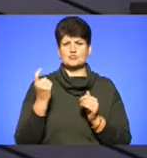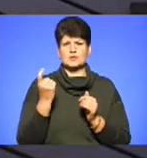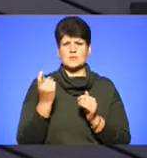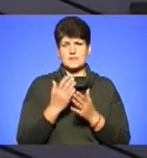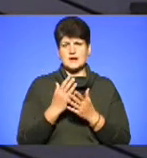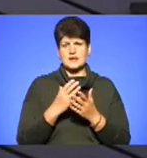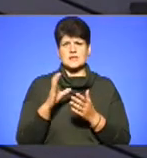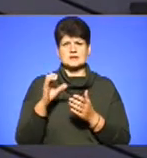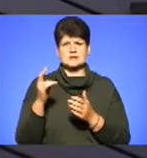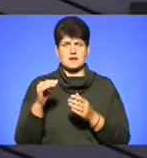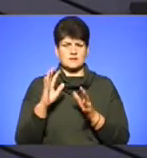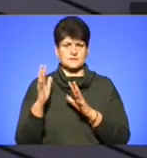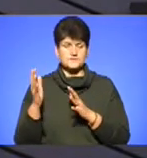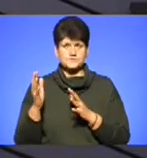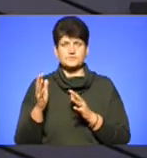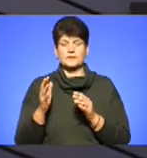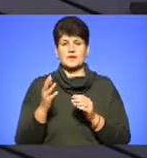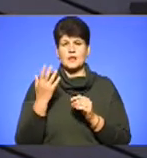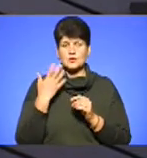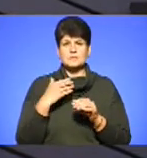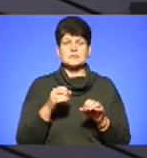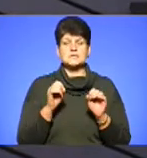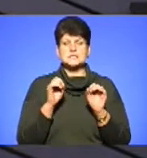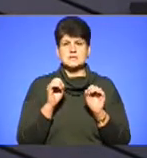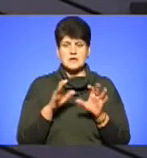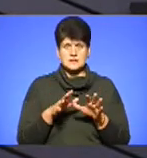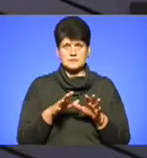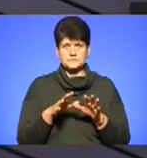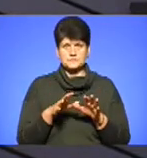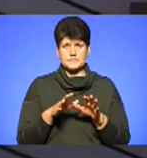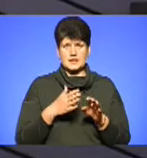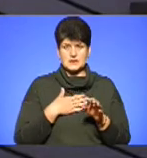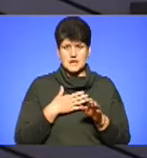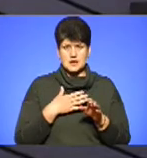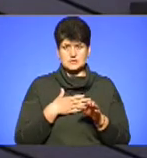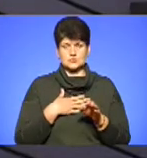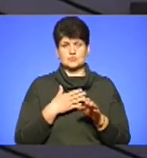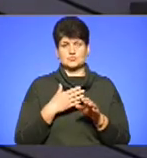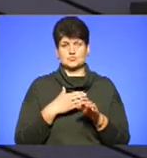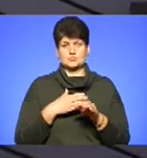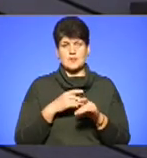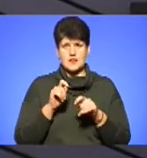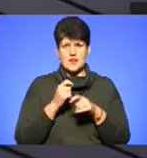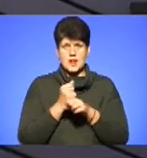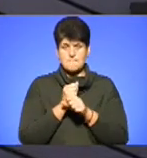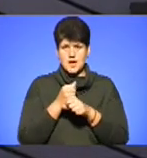має сад на цьому. Коли ми здали нашу контрольну піскологічну лабораторію,